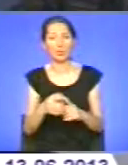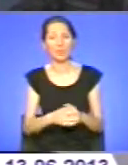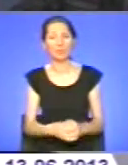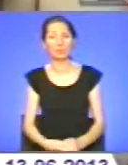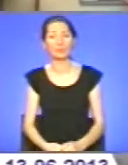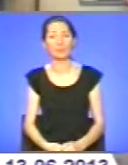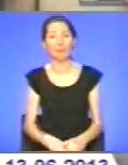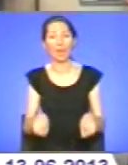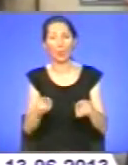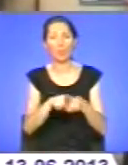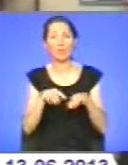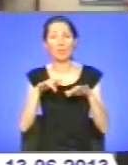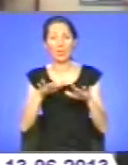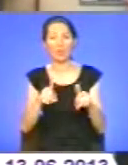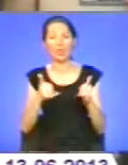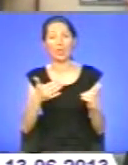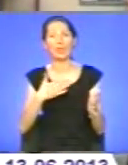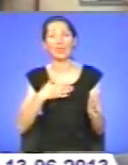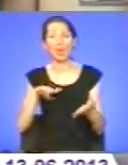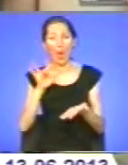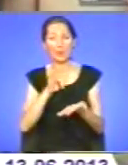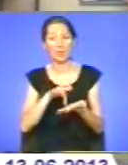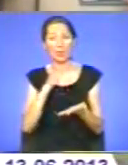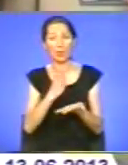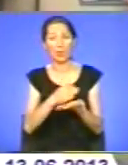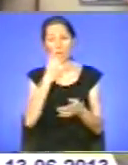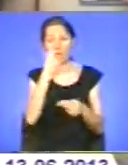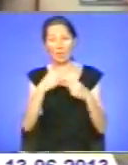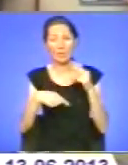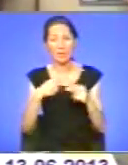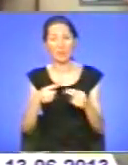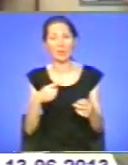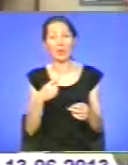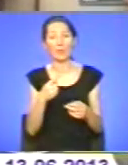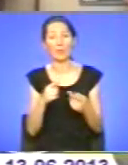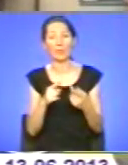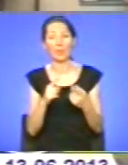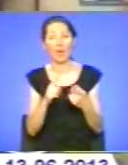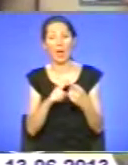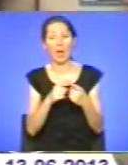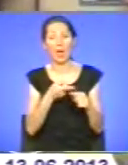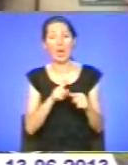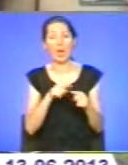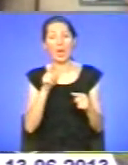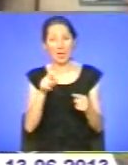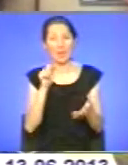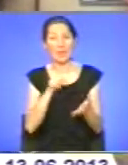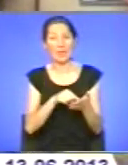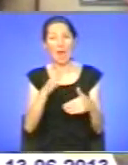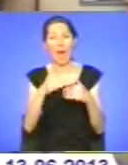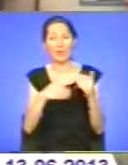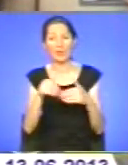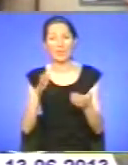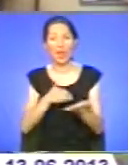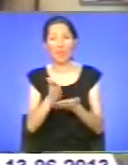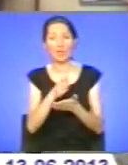Подібні заходи для нашого центру є традиційними. Насамперед, їх мета – це професійна орієнтація